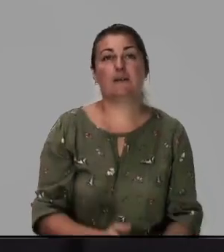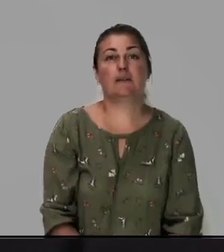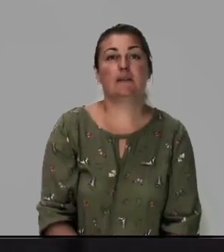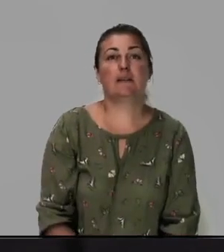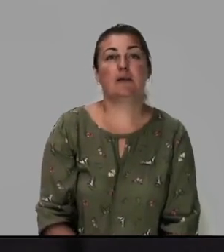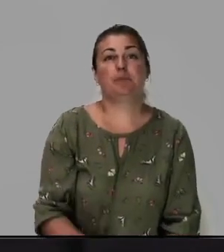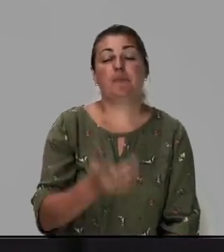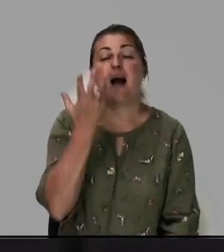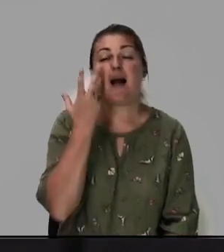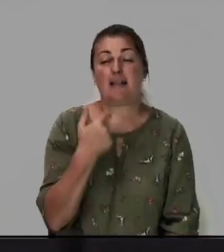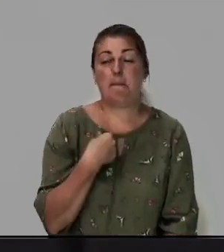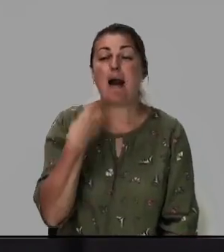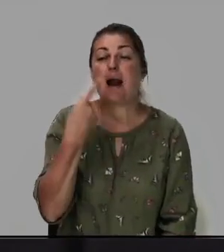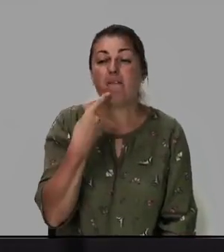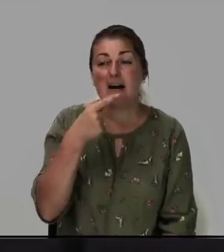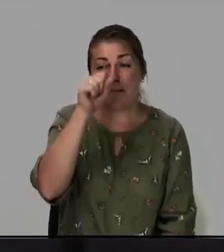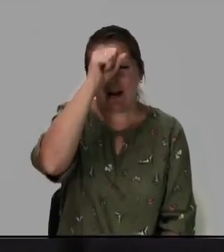Понимаете, когда мы говорим грех,